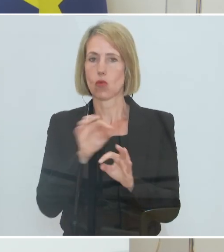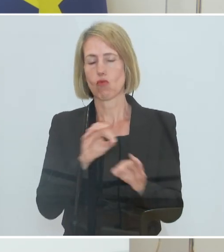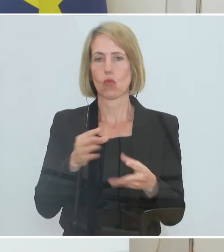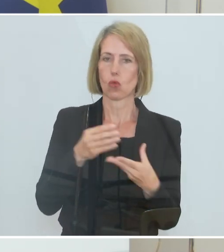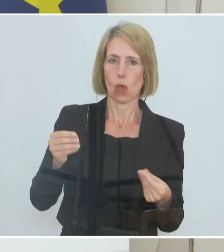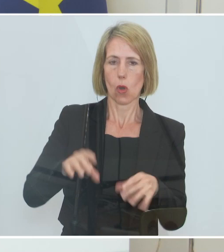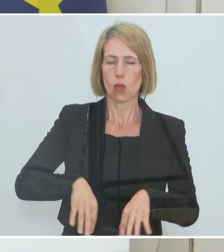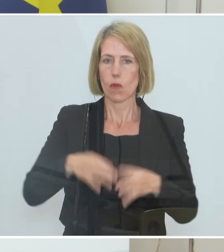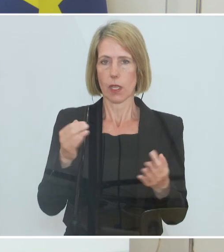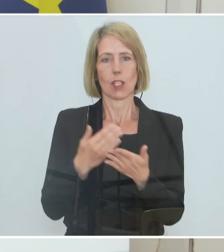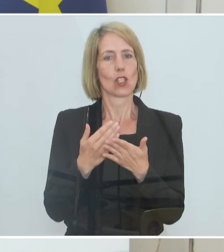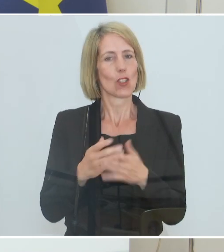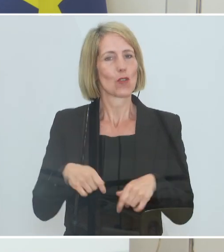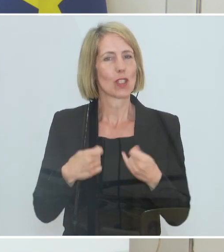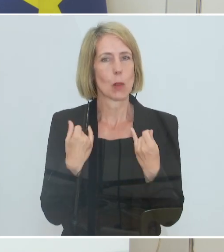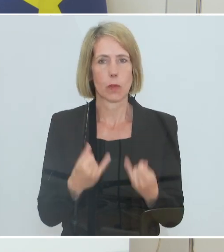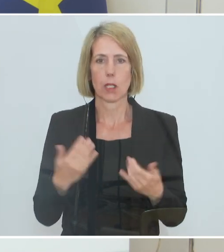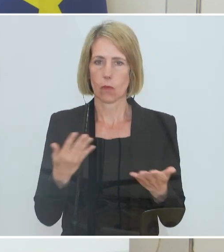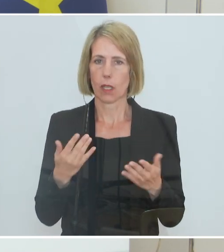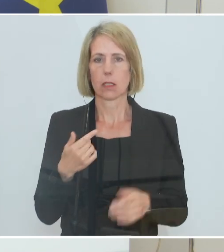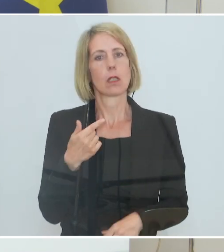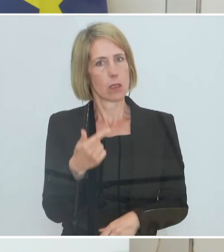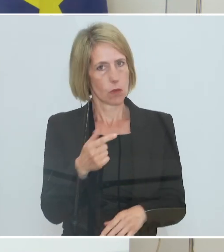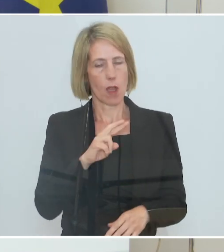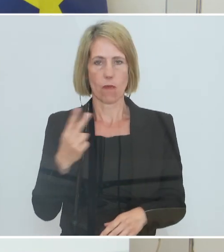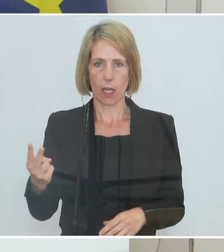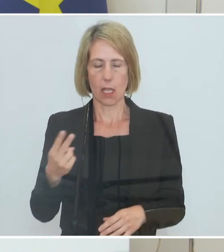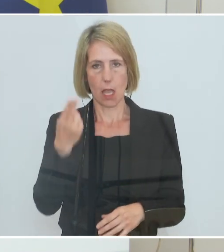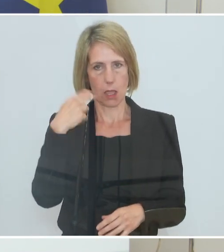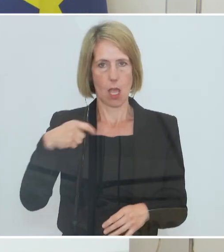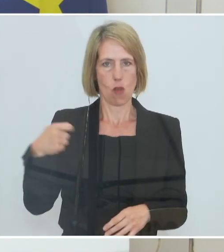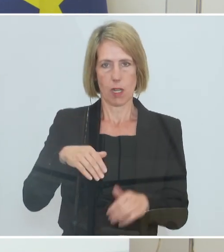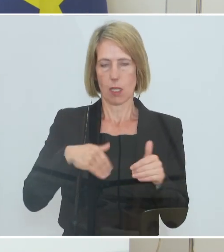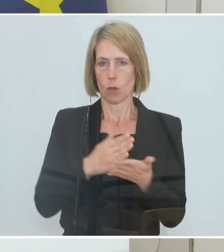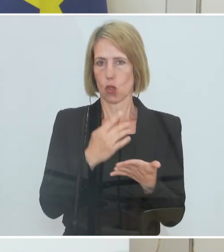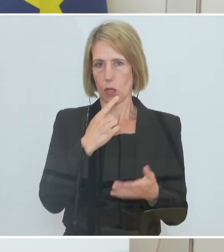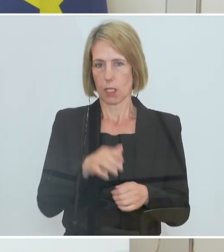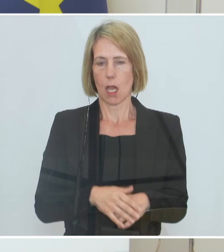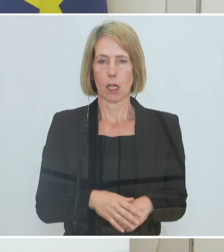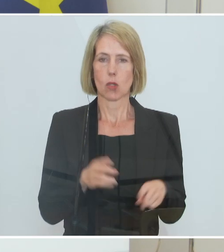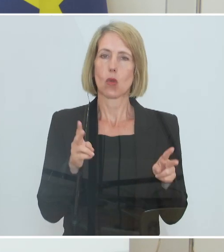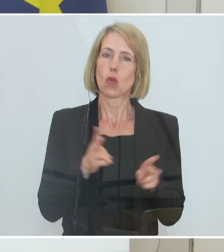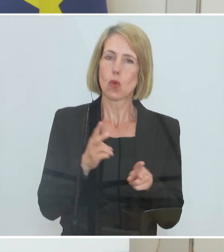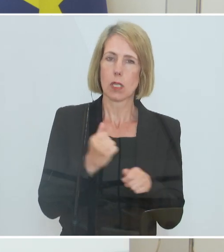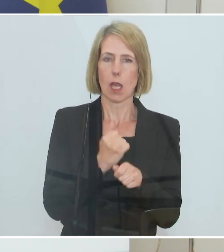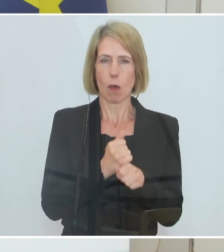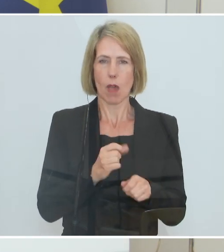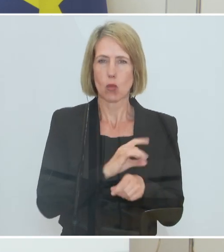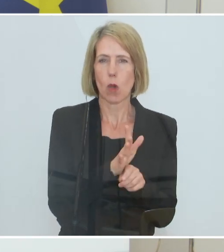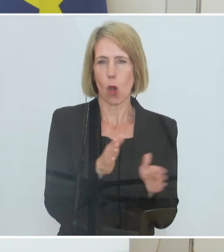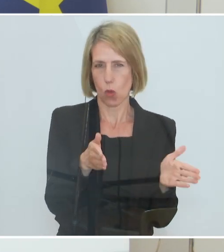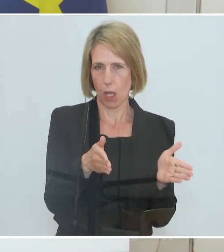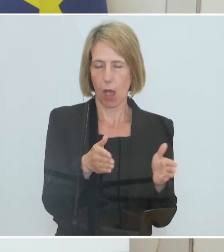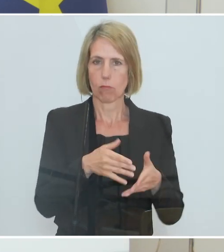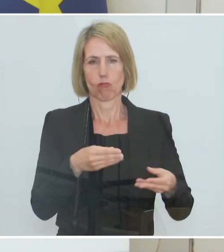Deshalb gibt es jetzt, der Herr Finanzminister hat es gesagt, zwei Varianten der Kurzarbeit. Die Corona-Kurzarbeit, die großzügige Form,